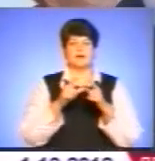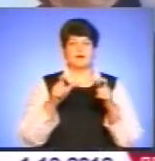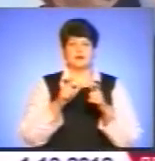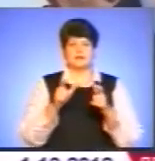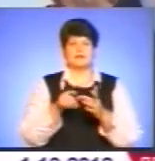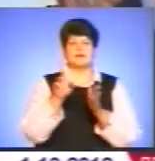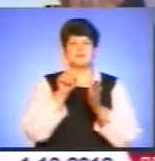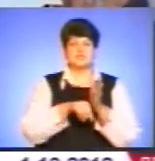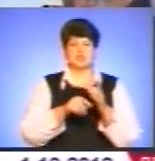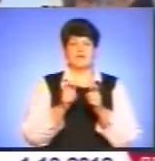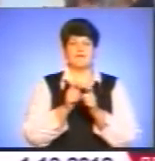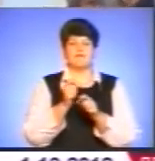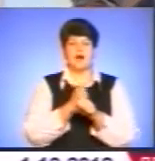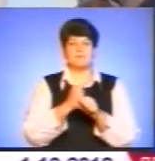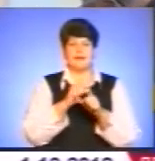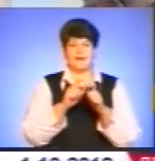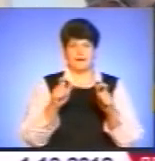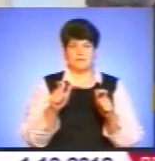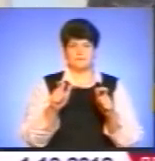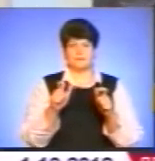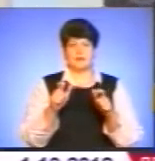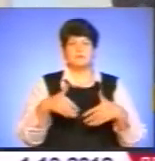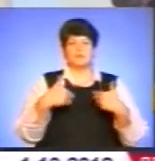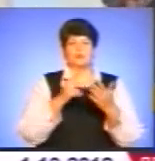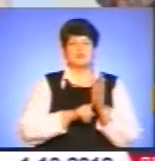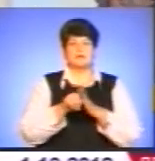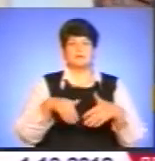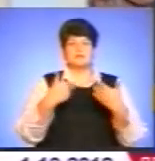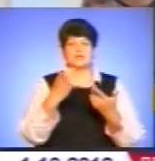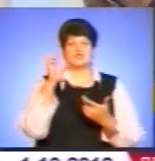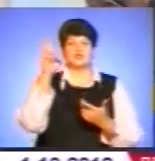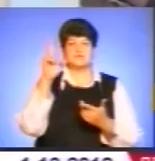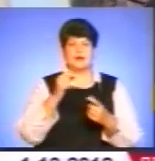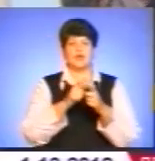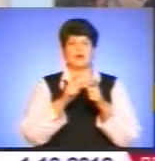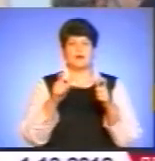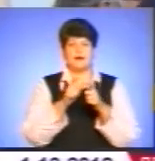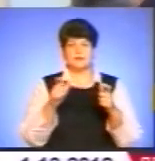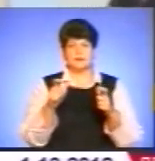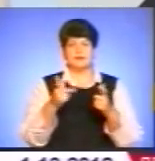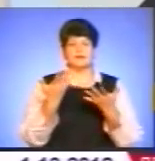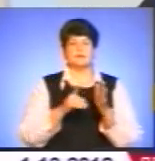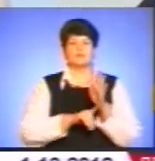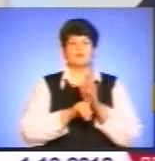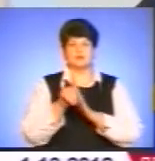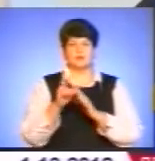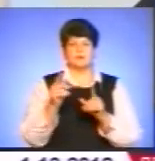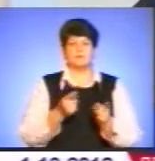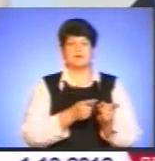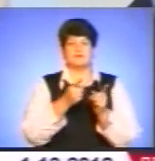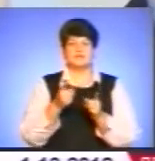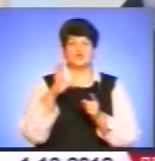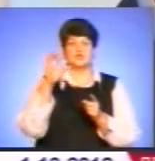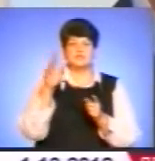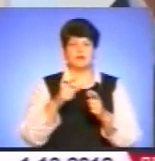Починаємо презентацію соціальної картки. Це є перший початок, який має перерости в соціальну картку